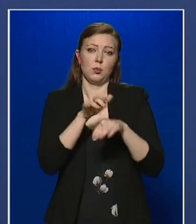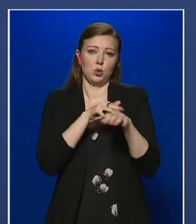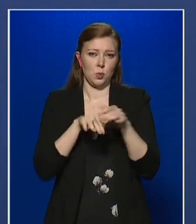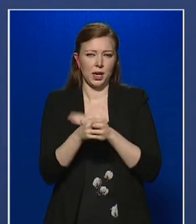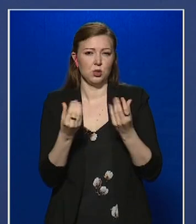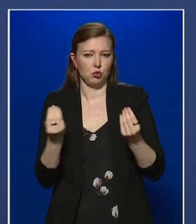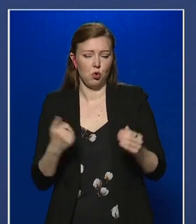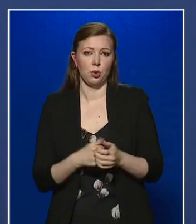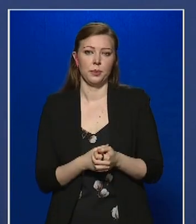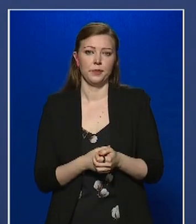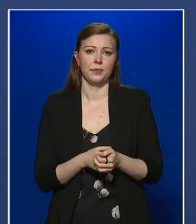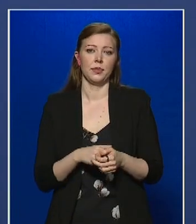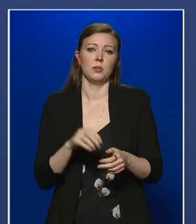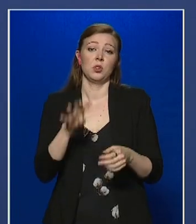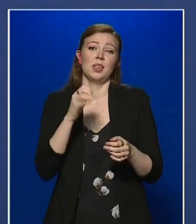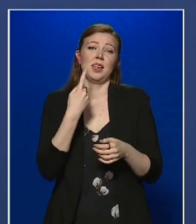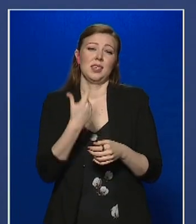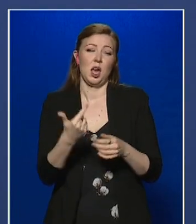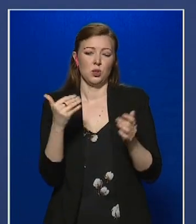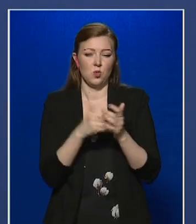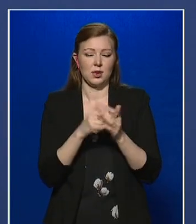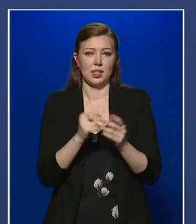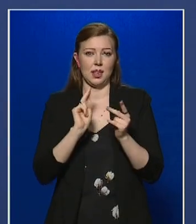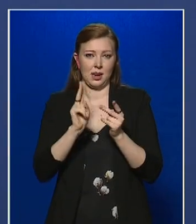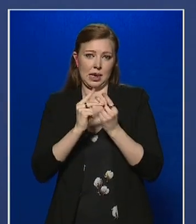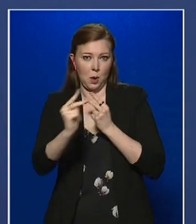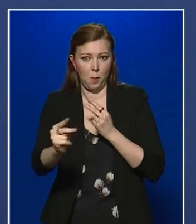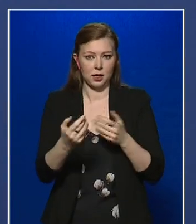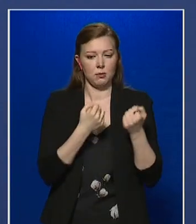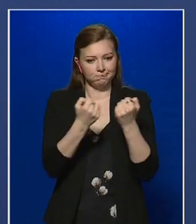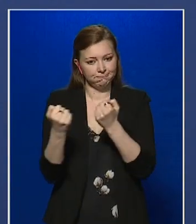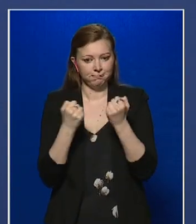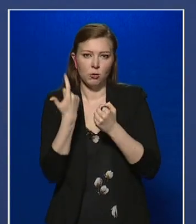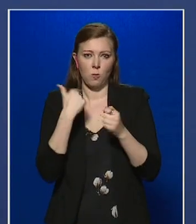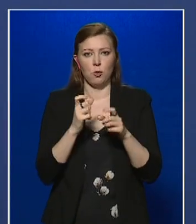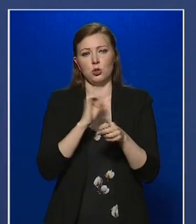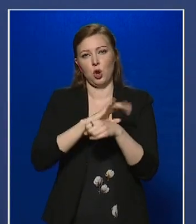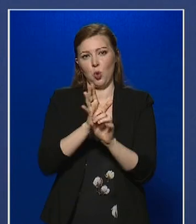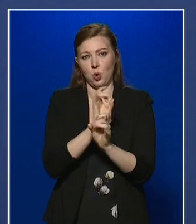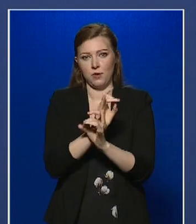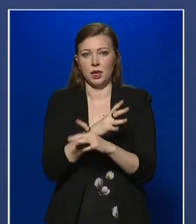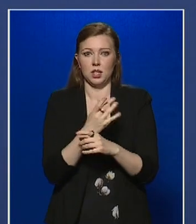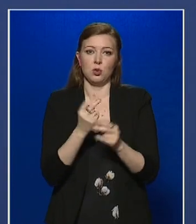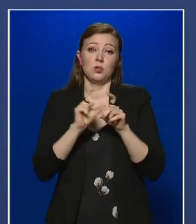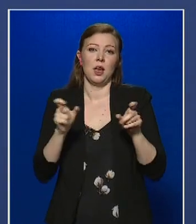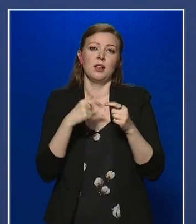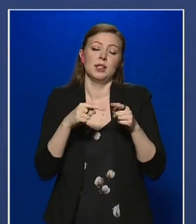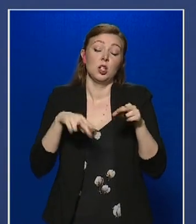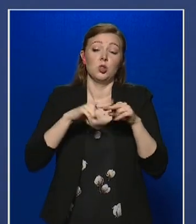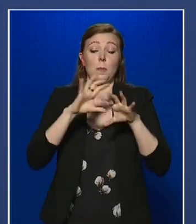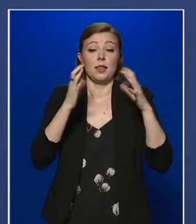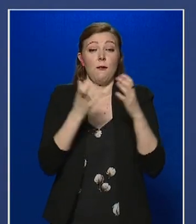420 ezer kilométert tettek meg bajtársaim csak a koronavírus járvány kapcsán. Ez el lehet képzelni, ez több mint a földhold távolsága.